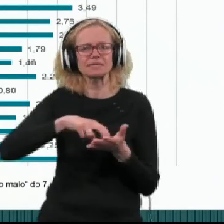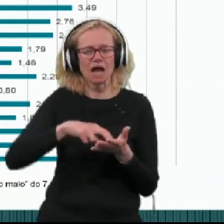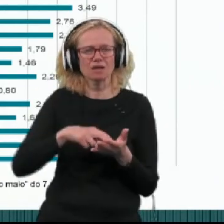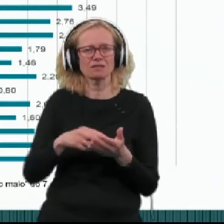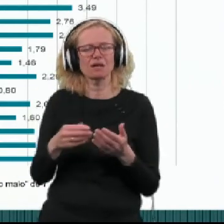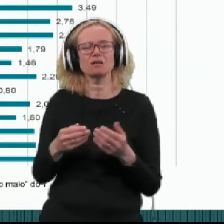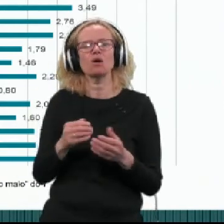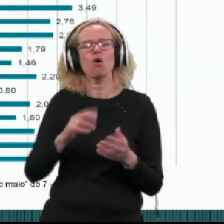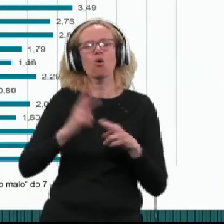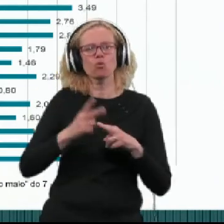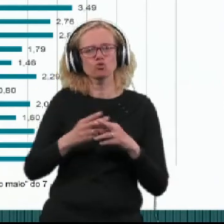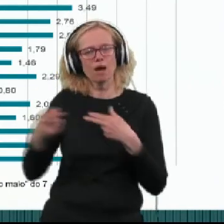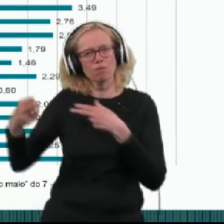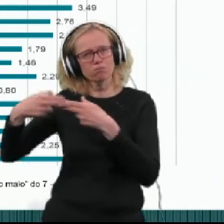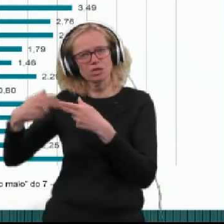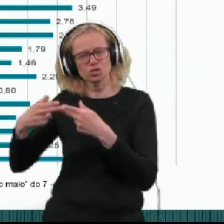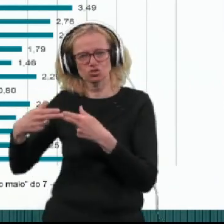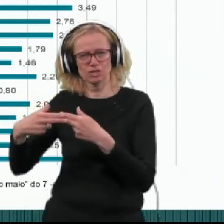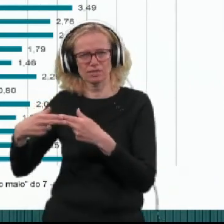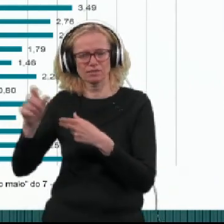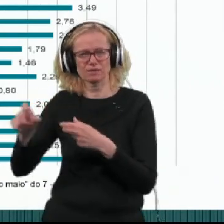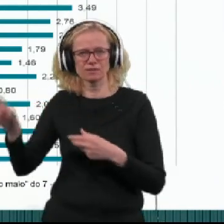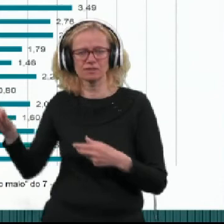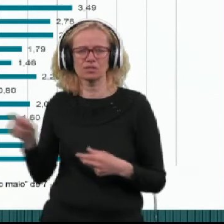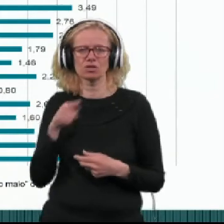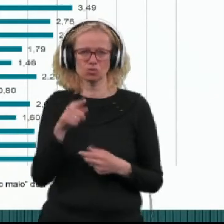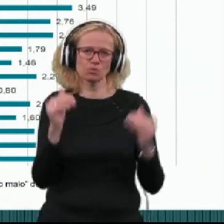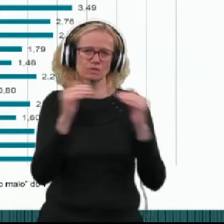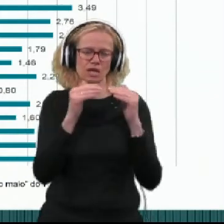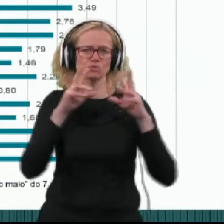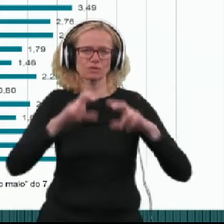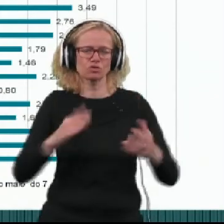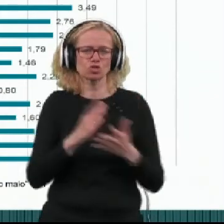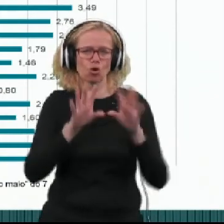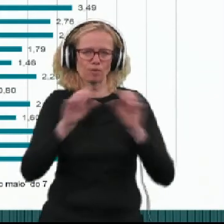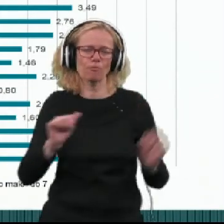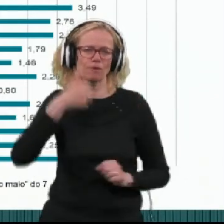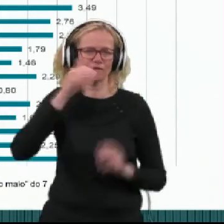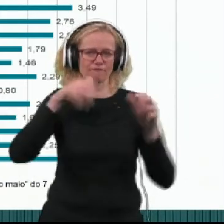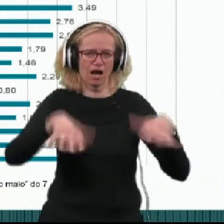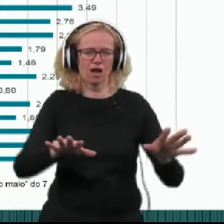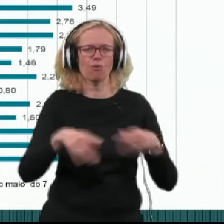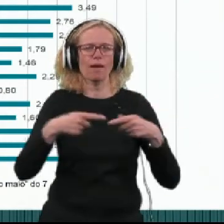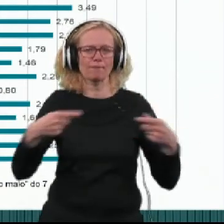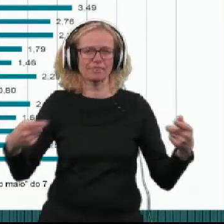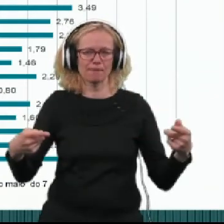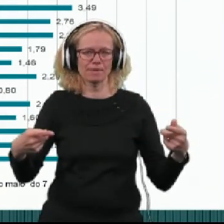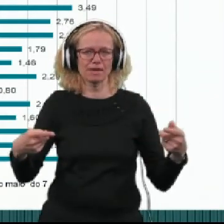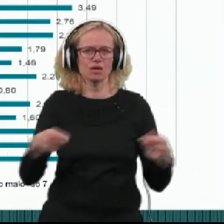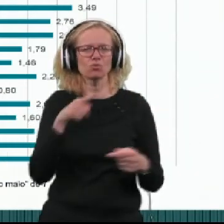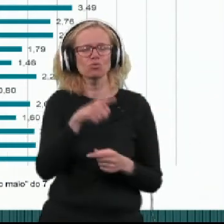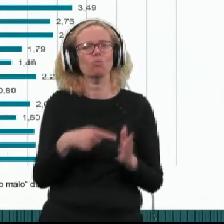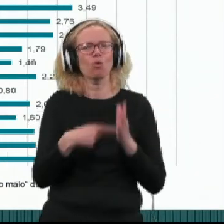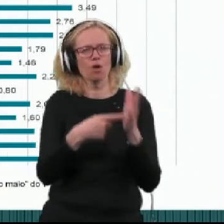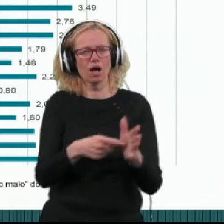bližnjih. To je skladno z raziskavami, ki smo jih opravili že v prvem valu epidemije, kjer se je to pokazalo kot